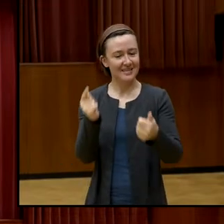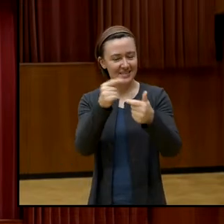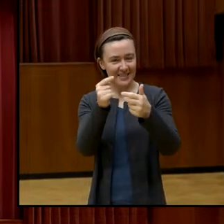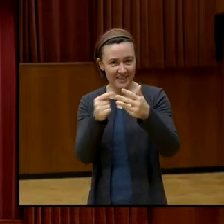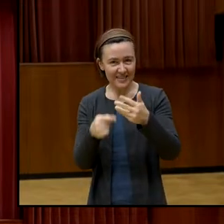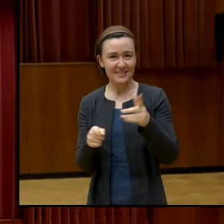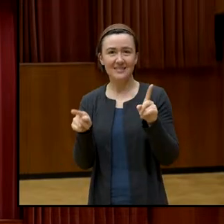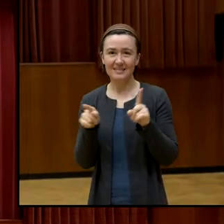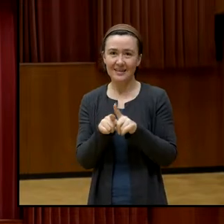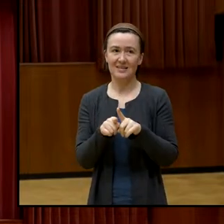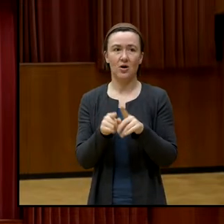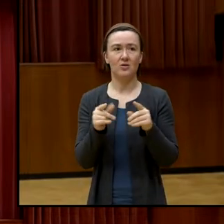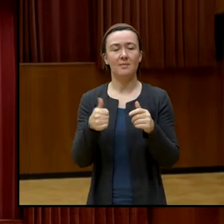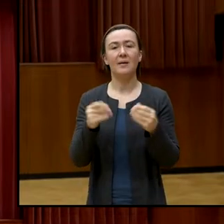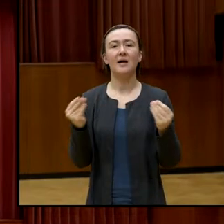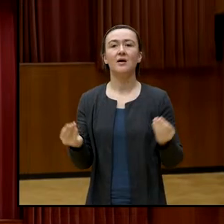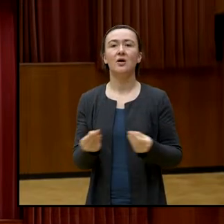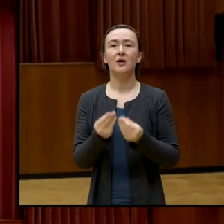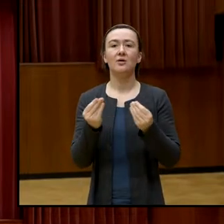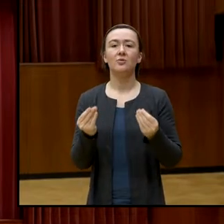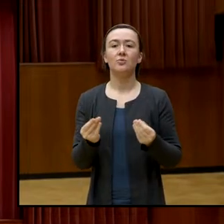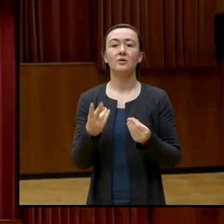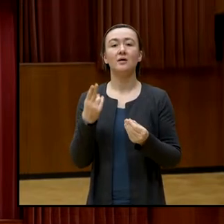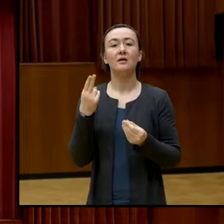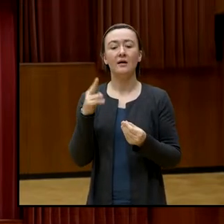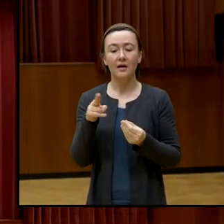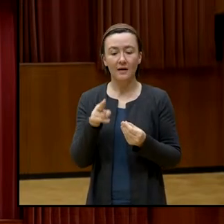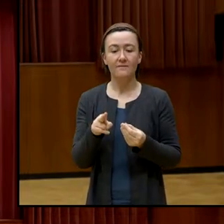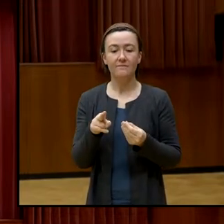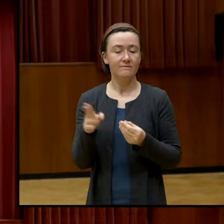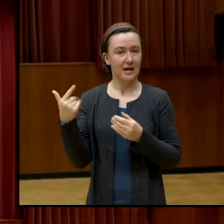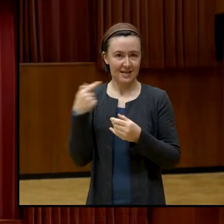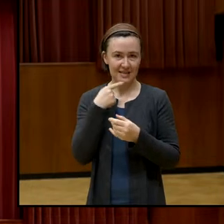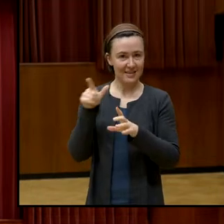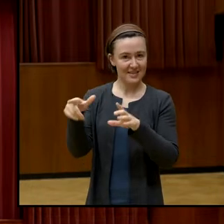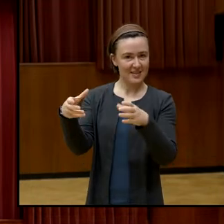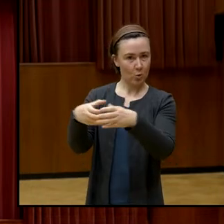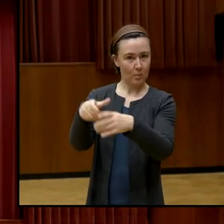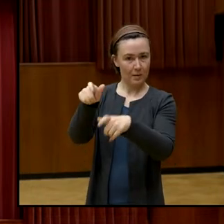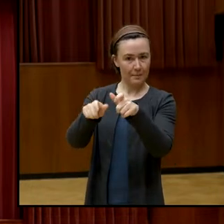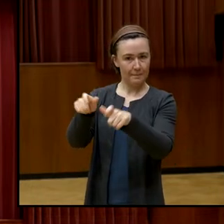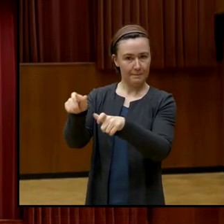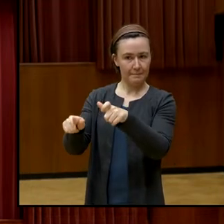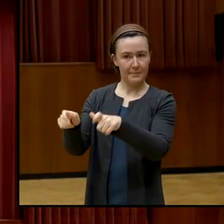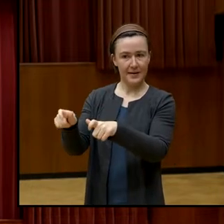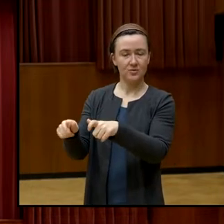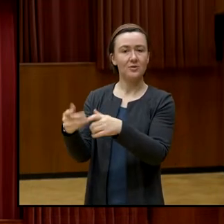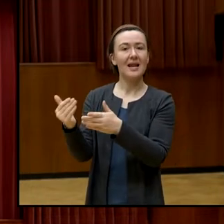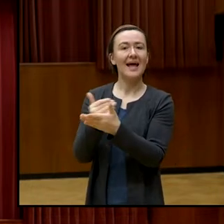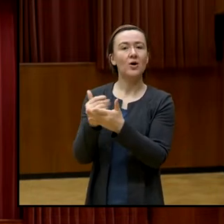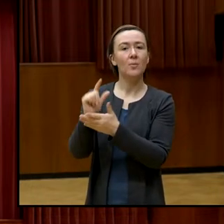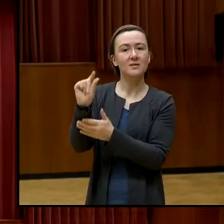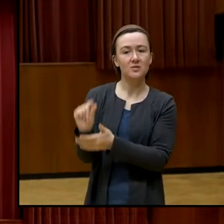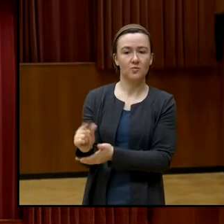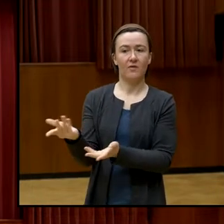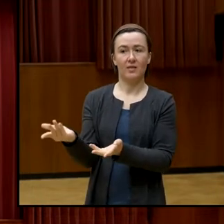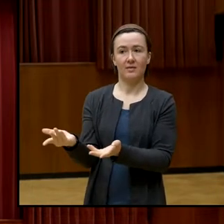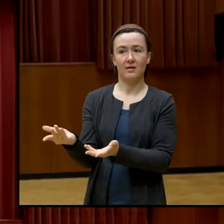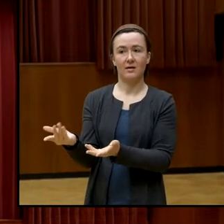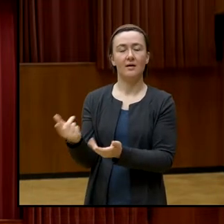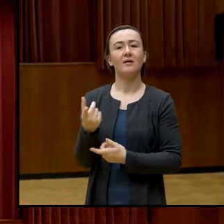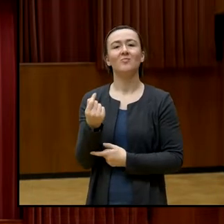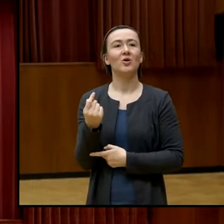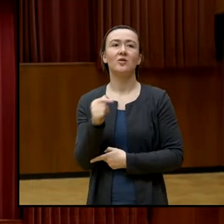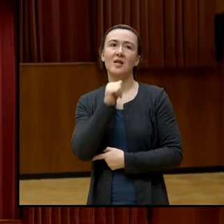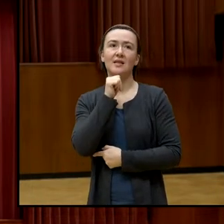Beispiel auch Gründe, die reinfallen in die Gruppe derer, die Sie genannt haben, die ein zu geringes Einkommen haben. Also das heißt, das sind